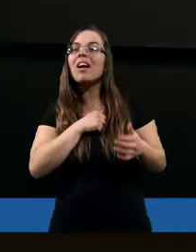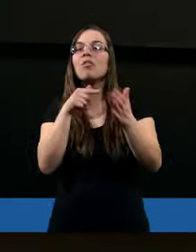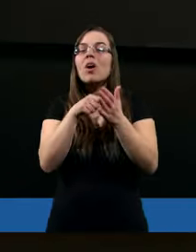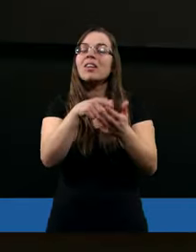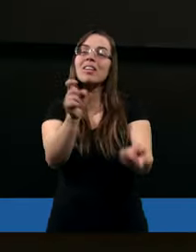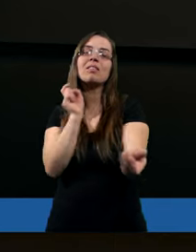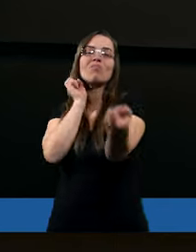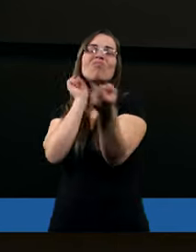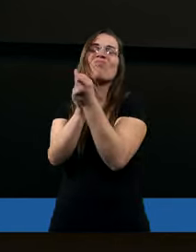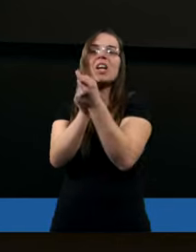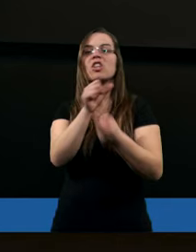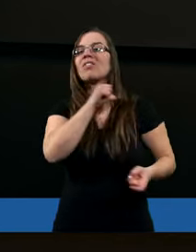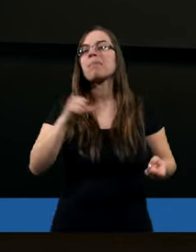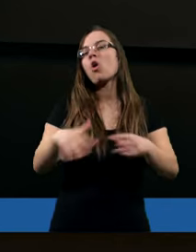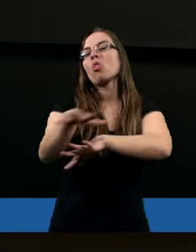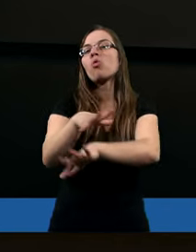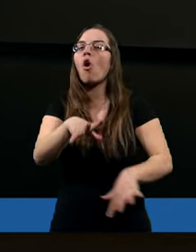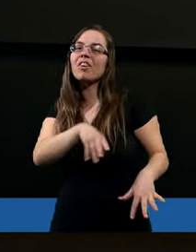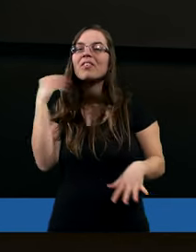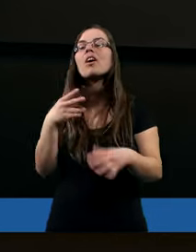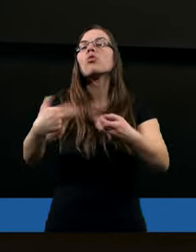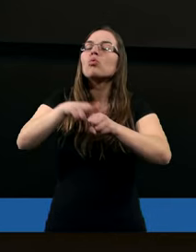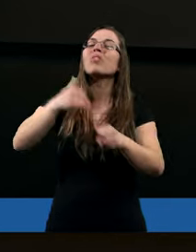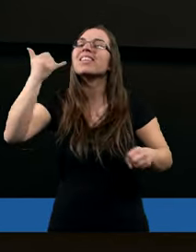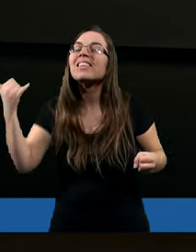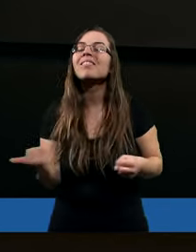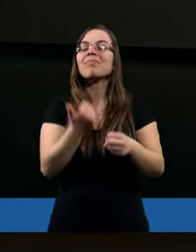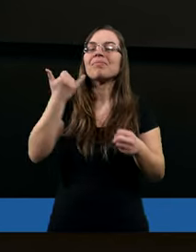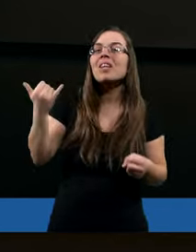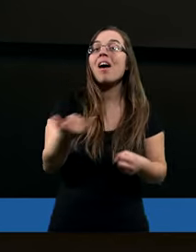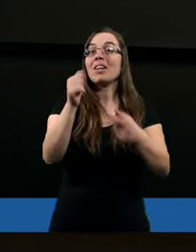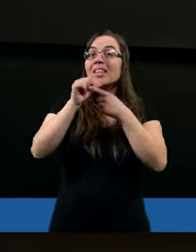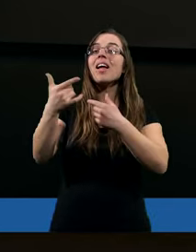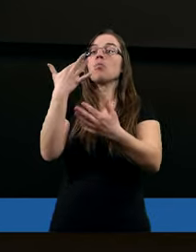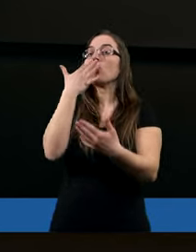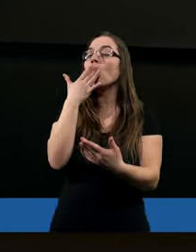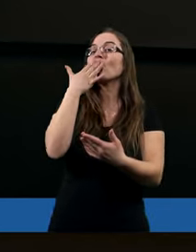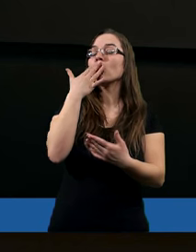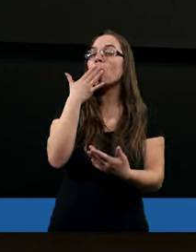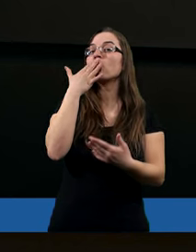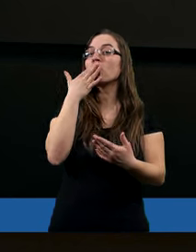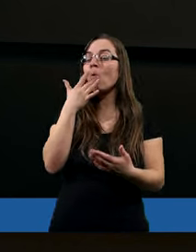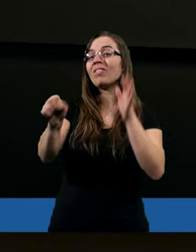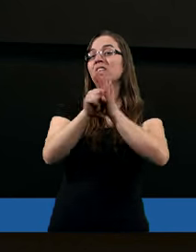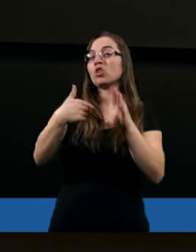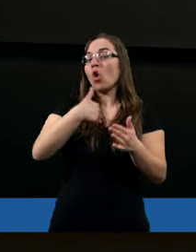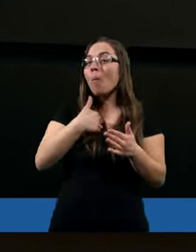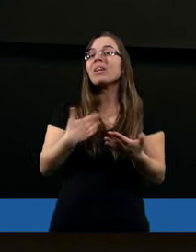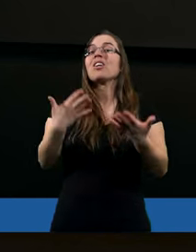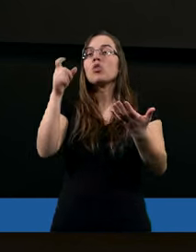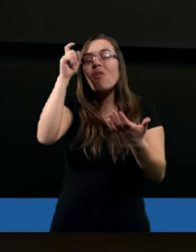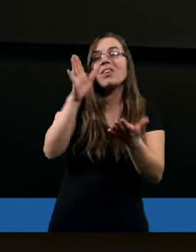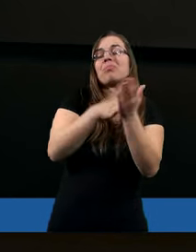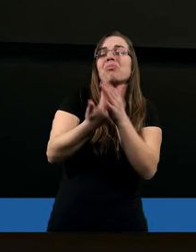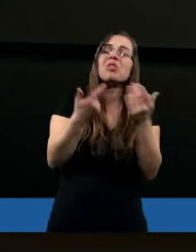sprzeciwiam się temu Duchowi, który ciągle do mnie przemawia i mówi, człowieku, ja mam taką wizję